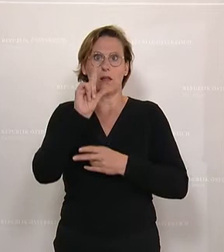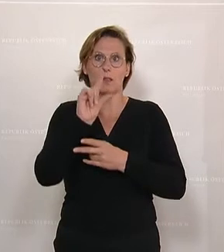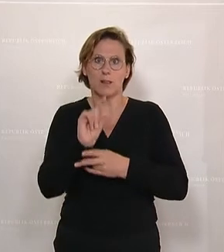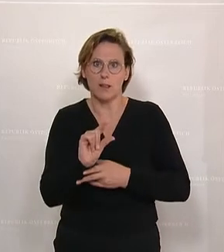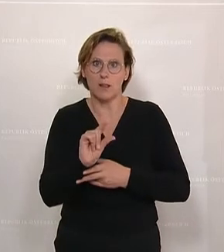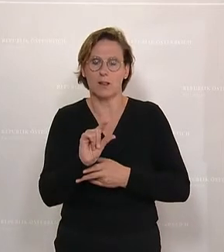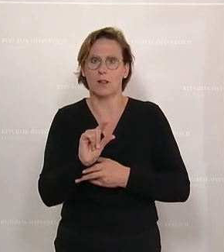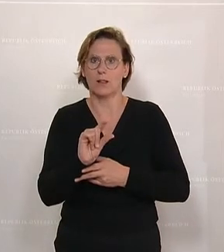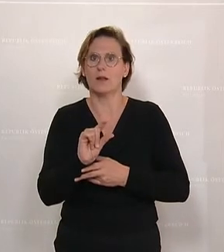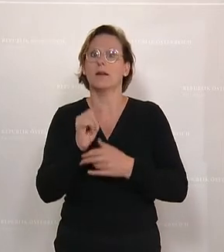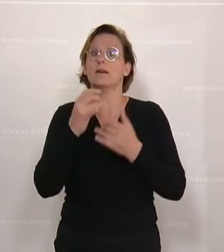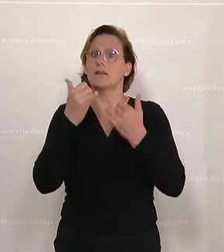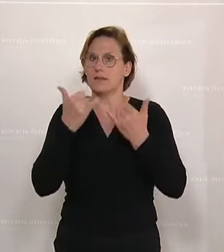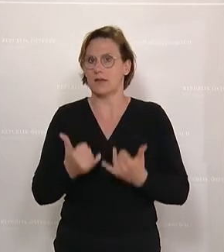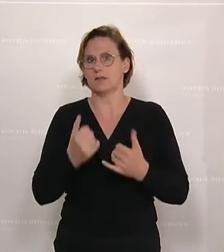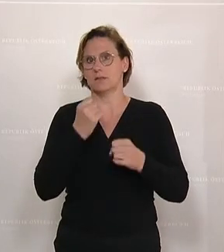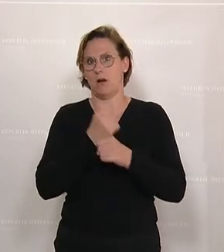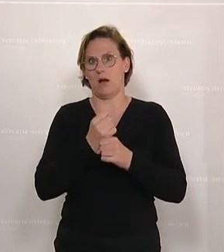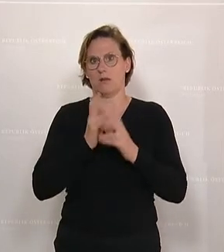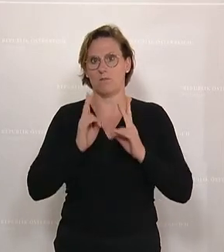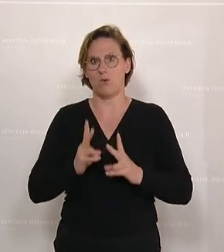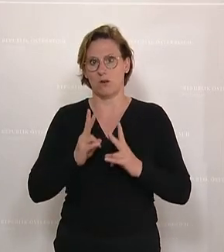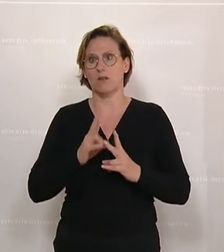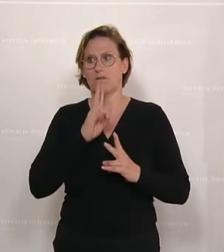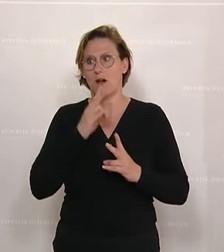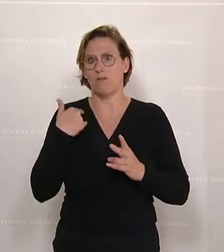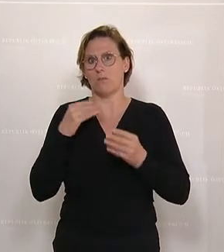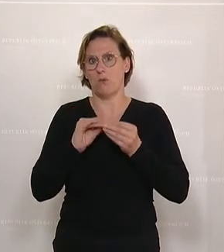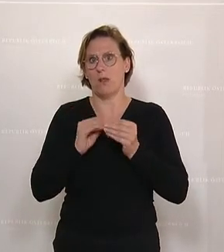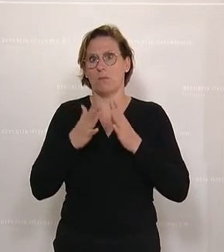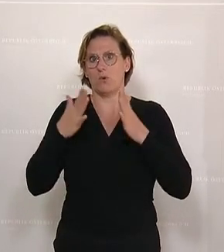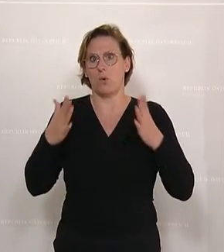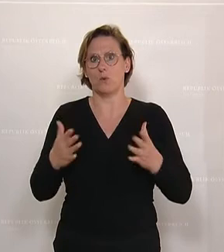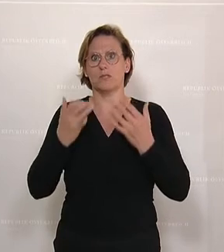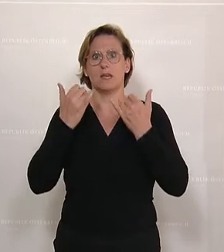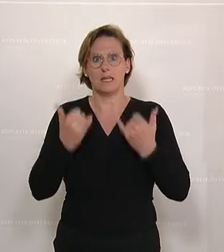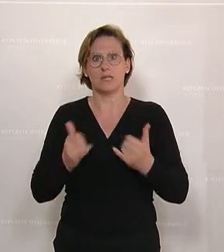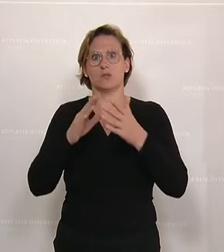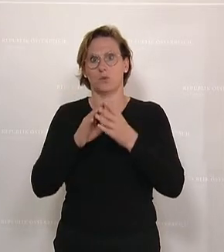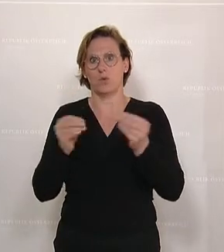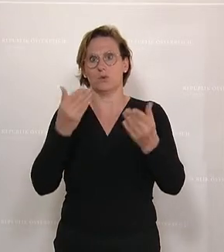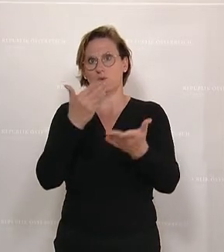Die machen wir jetzt. Das ist ein wirklich großes Problem gewesen. Und jetzt gibt es dafür eine Lösung.